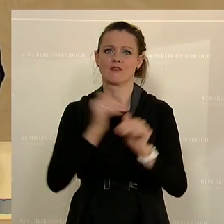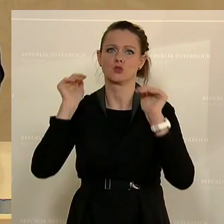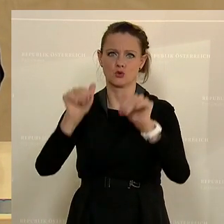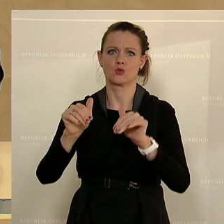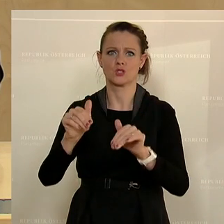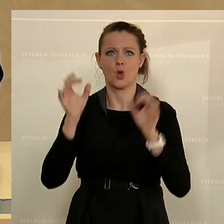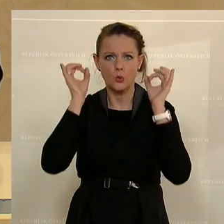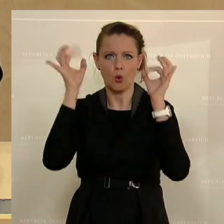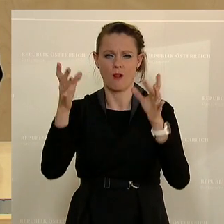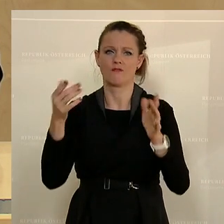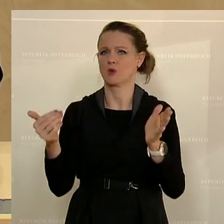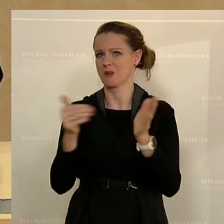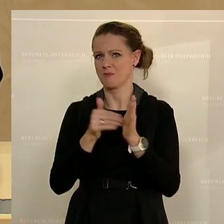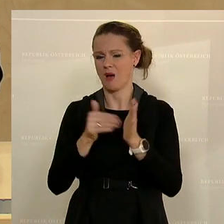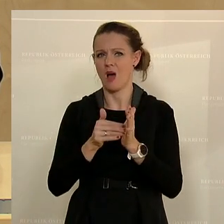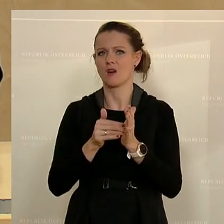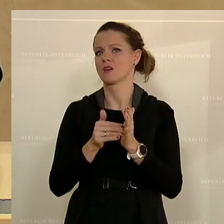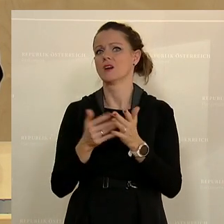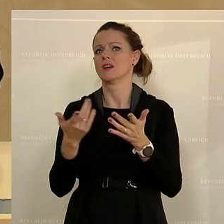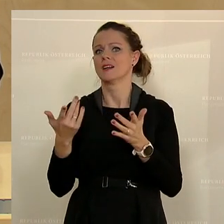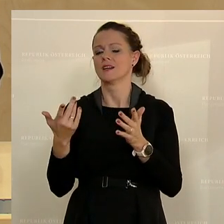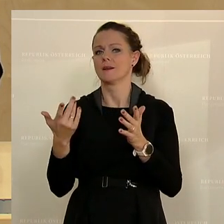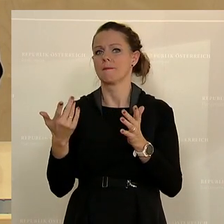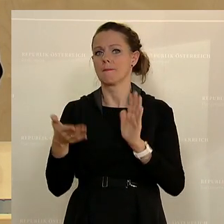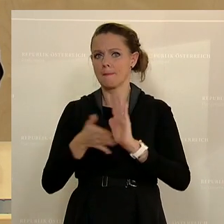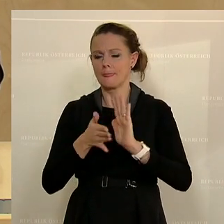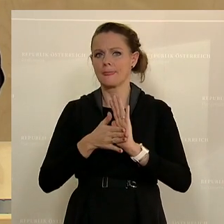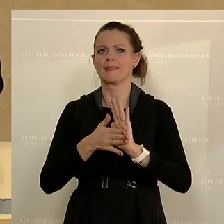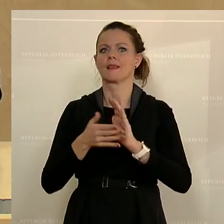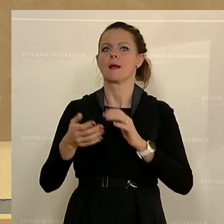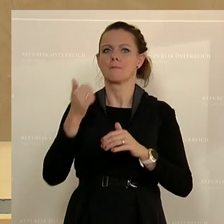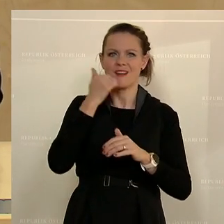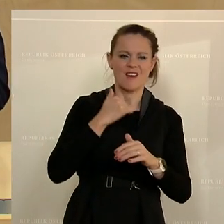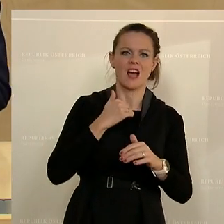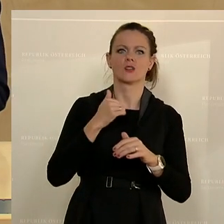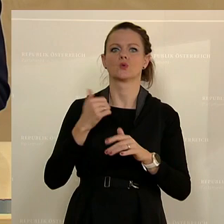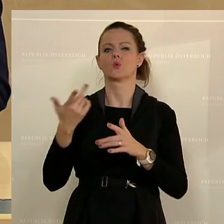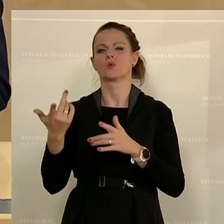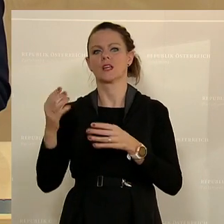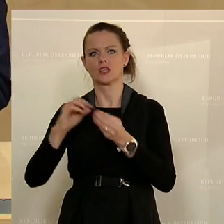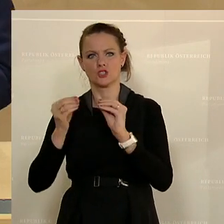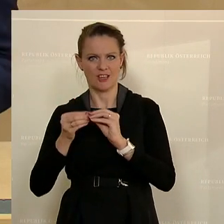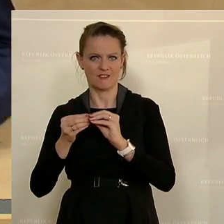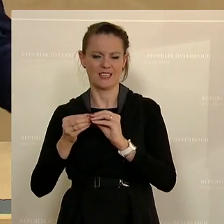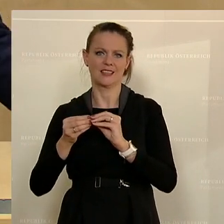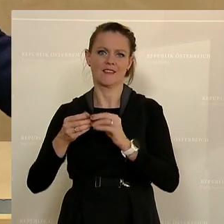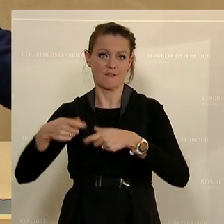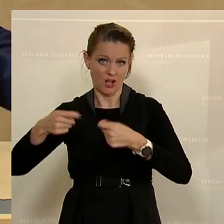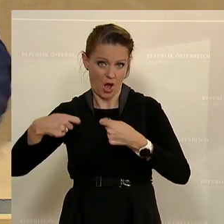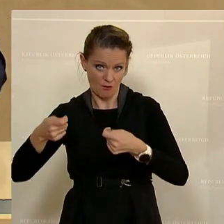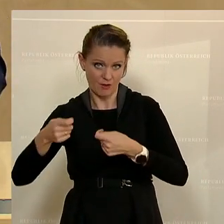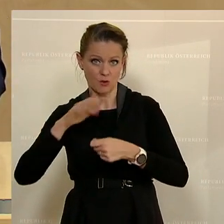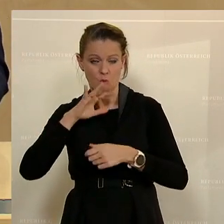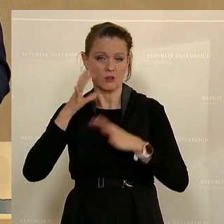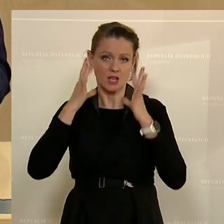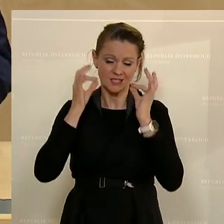Tollwut beim kommerziellen Handel eines privaten oder Gewerbetreibenden mit Hunden und Katzen nicht in Anspruch nimmt. Das würde bedeuten, alle